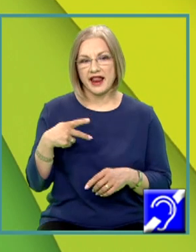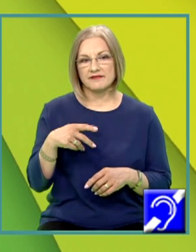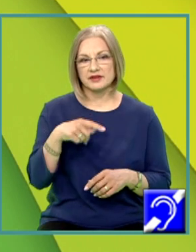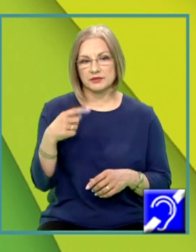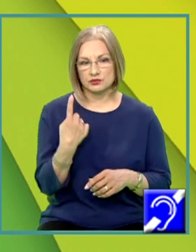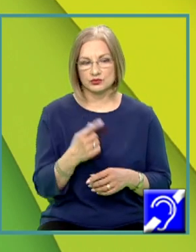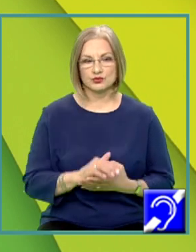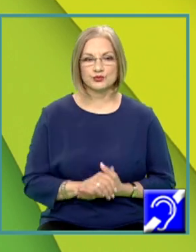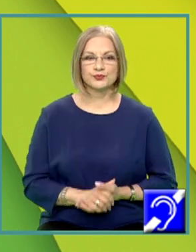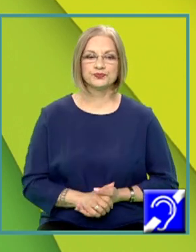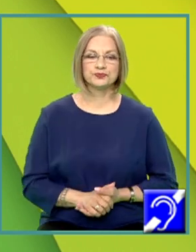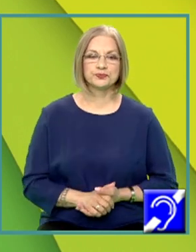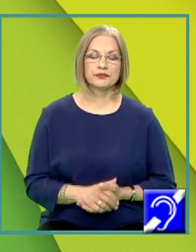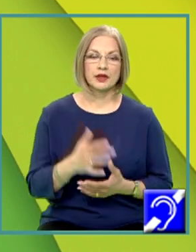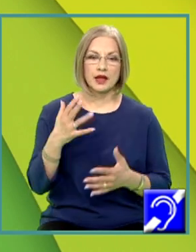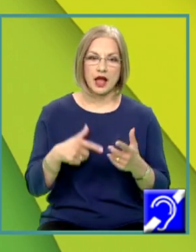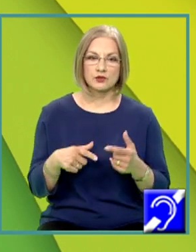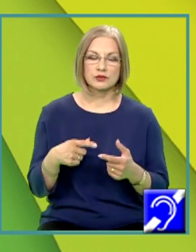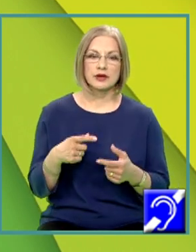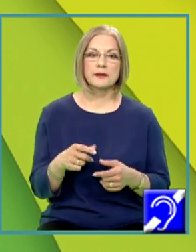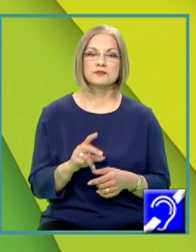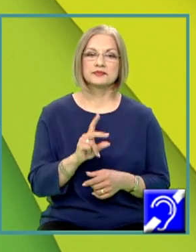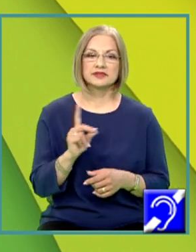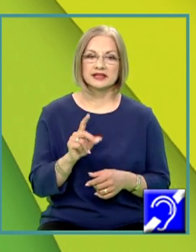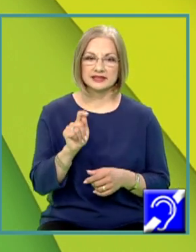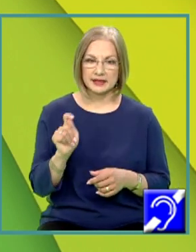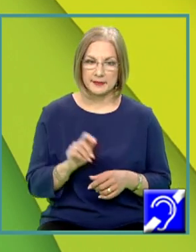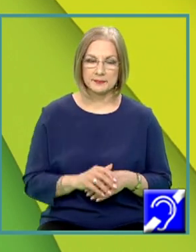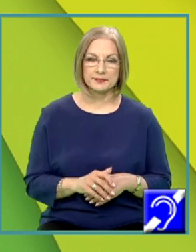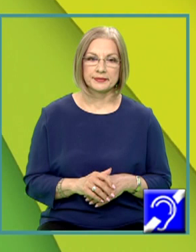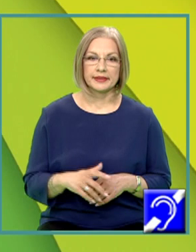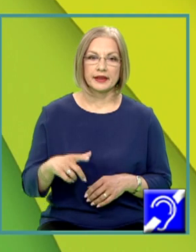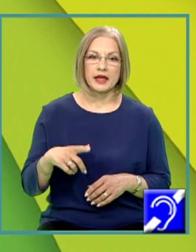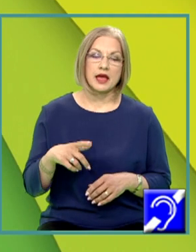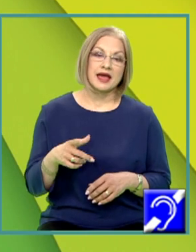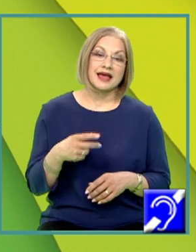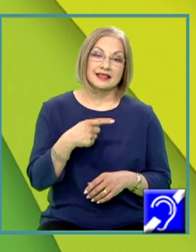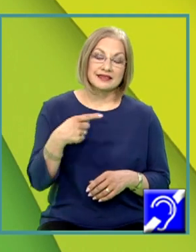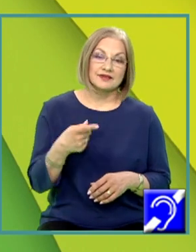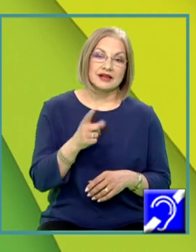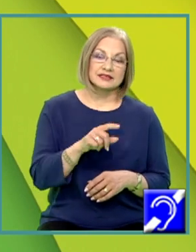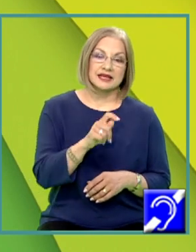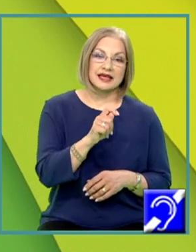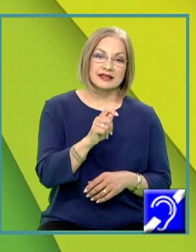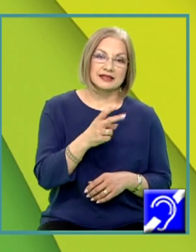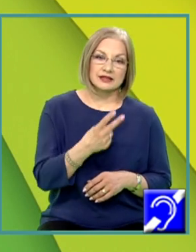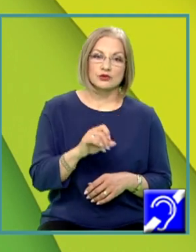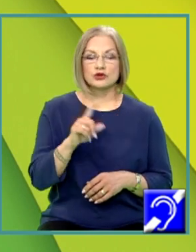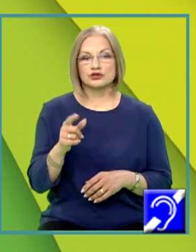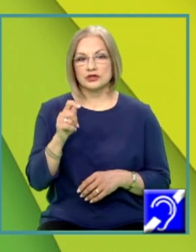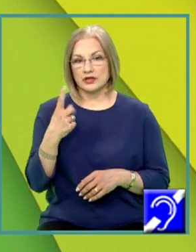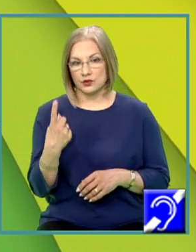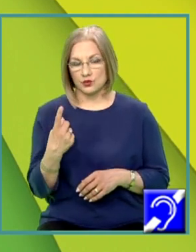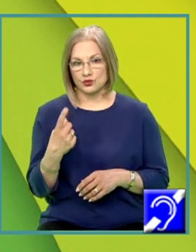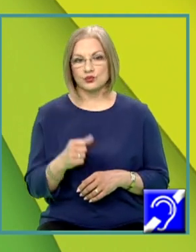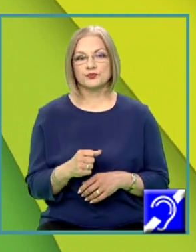1. Calculăm variația temperaturii. Ca diferență între temperatura 2 și temperatura 1,